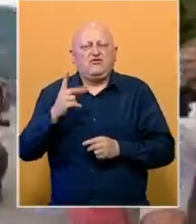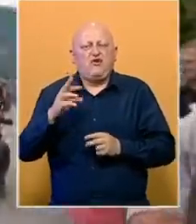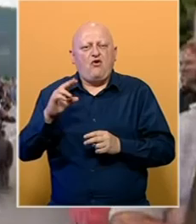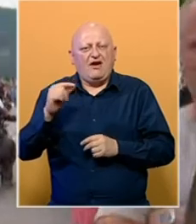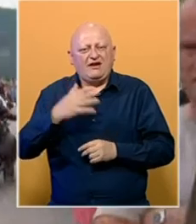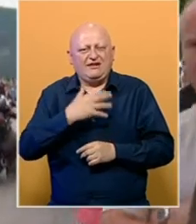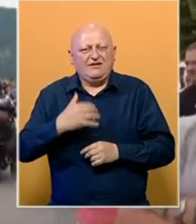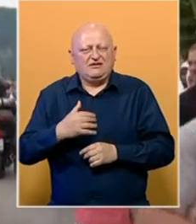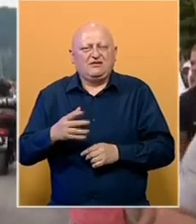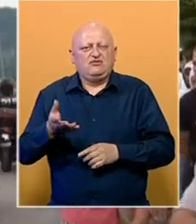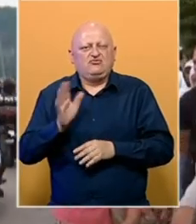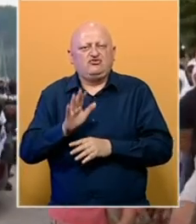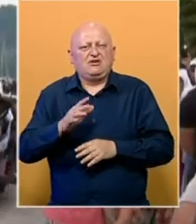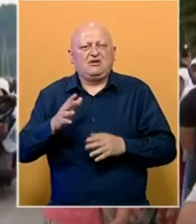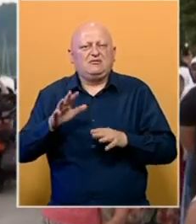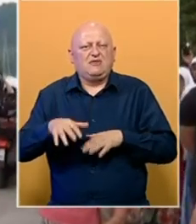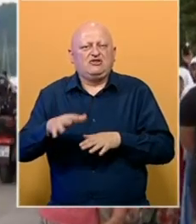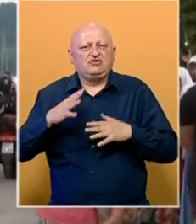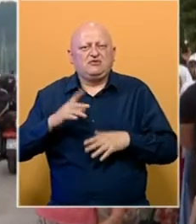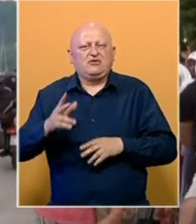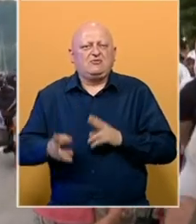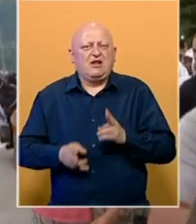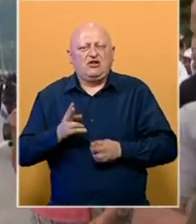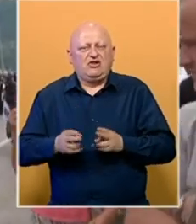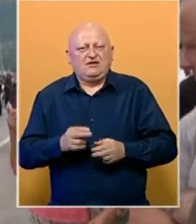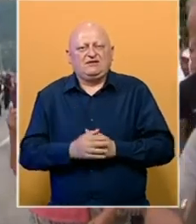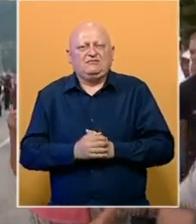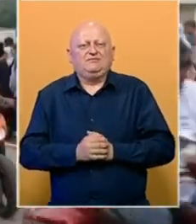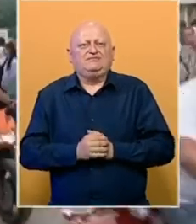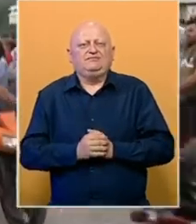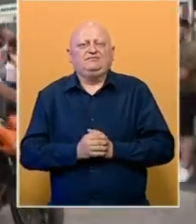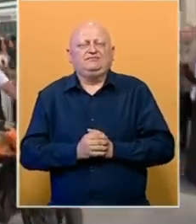Vukovara. Evo izjava učesnika Marša Mira i ultramaratonaca.